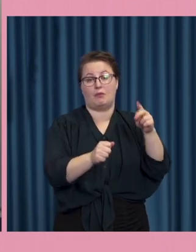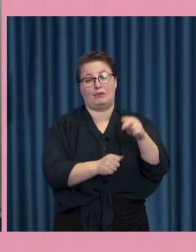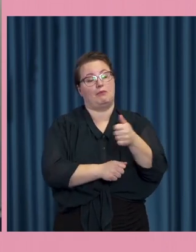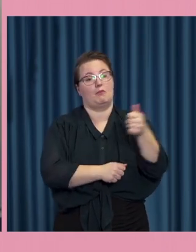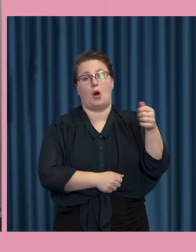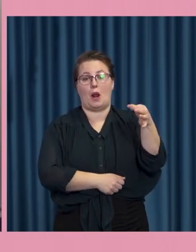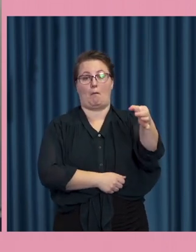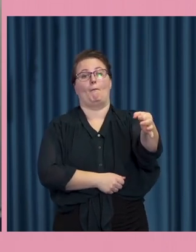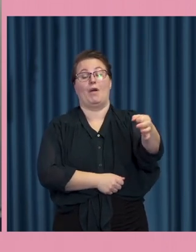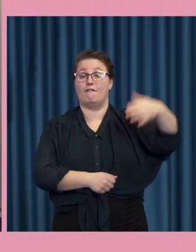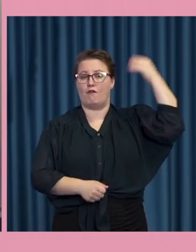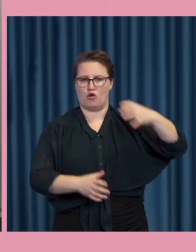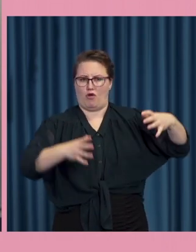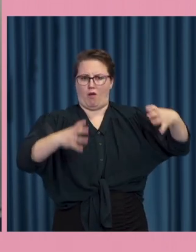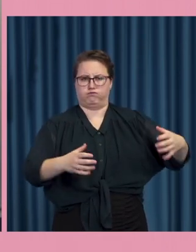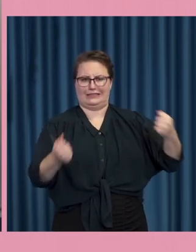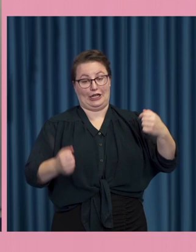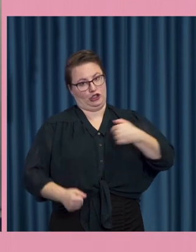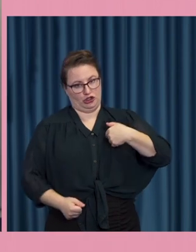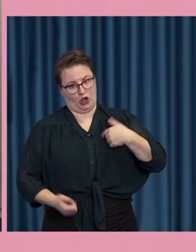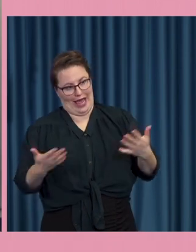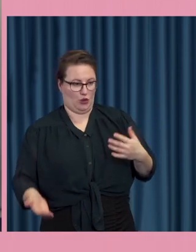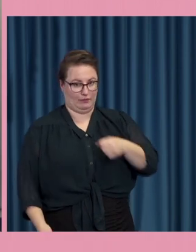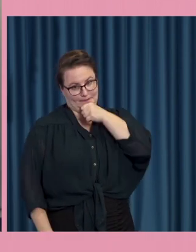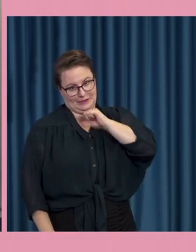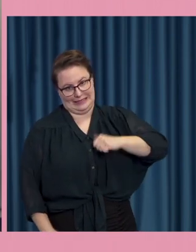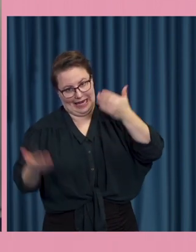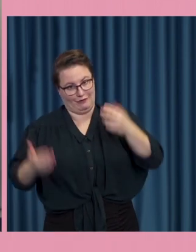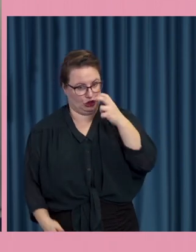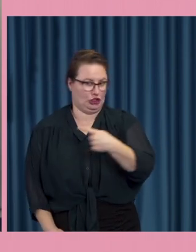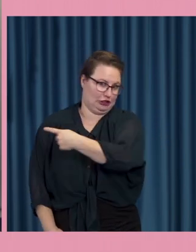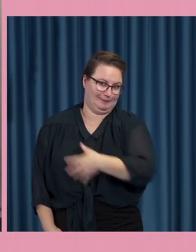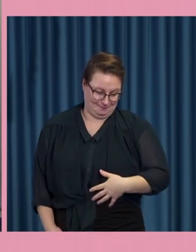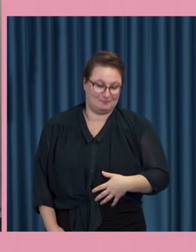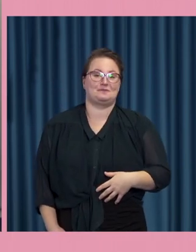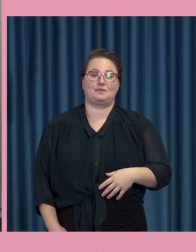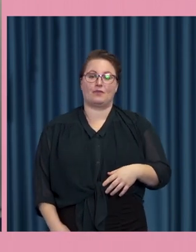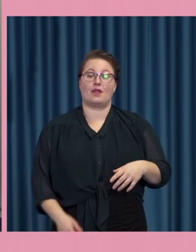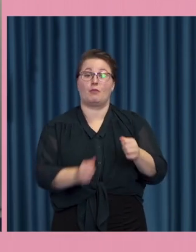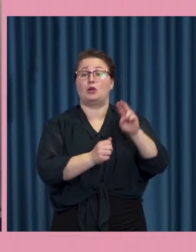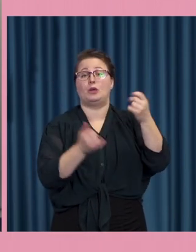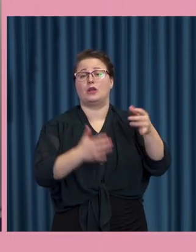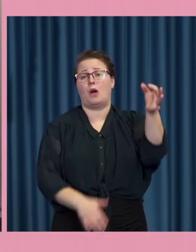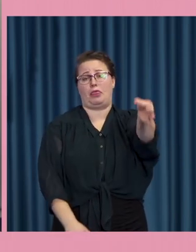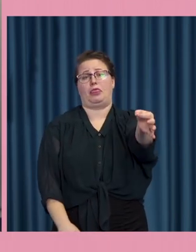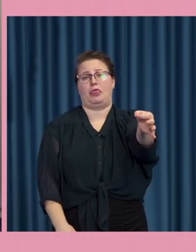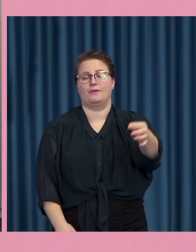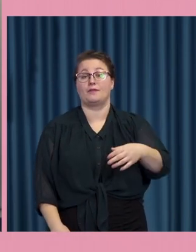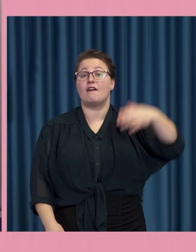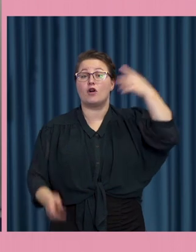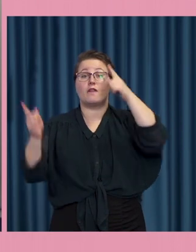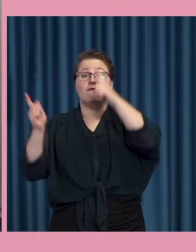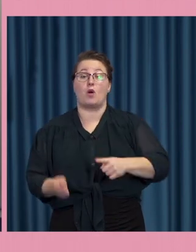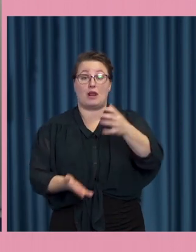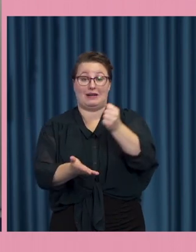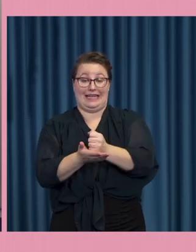en gång för evigheter känner jag ju till året som synes så hade då Folkpartiets ungdomsförbund